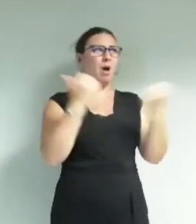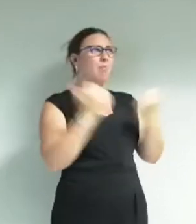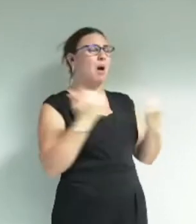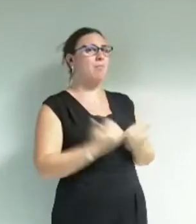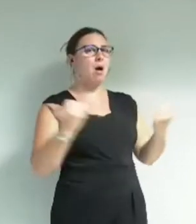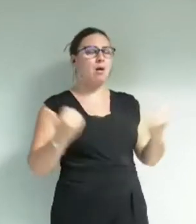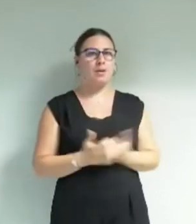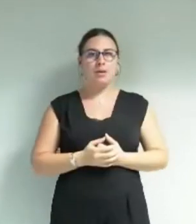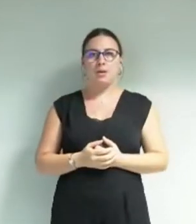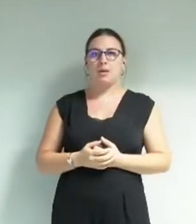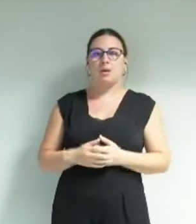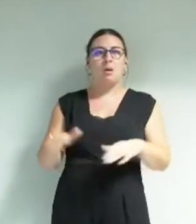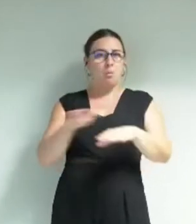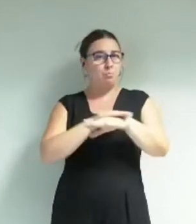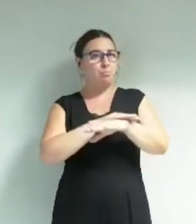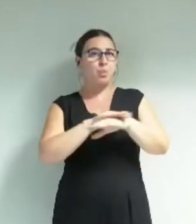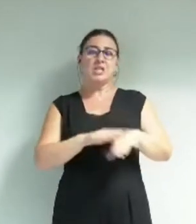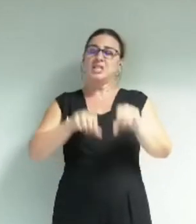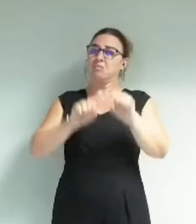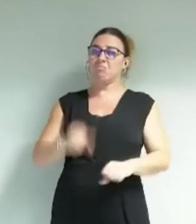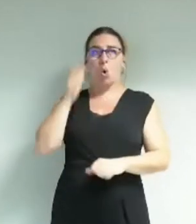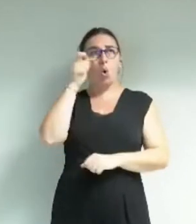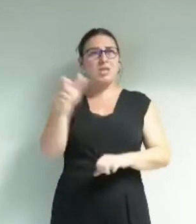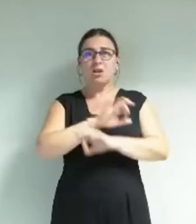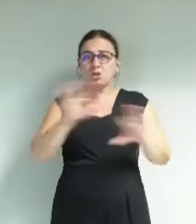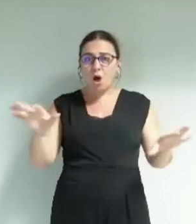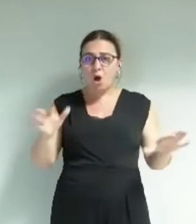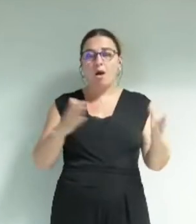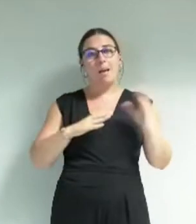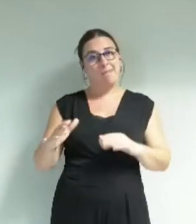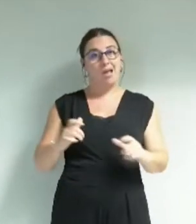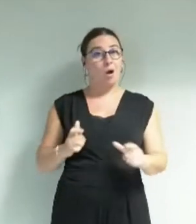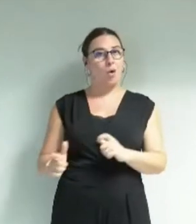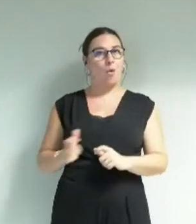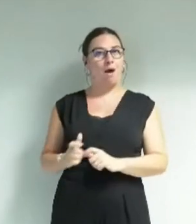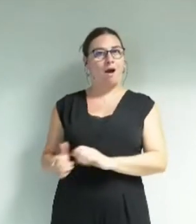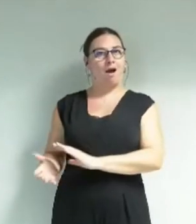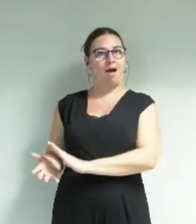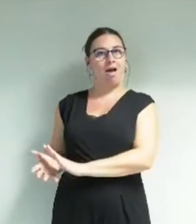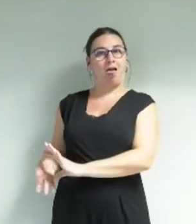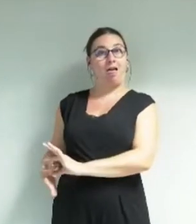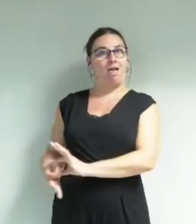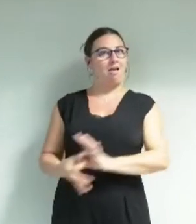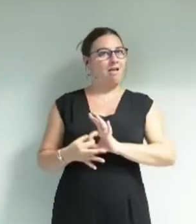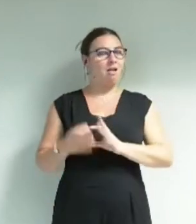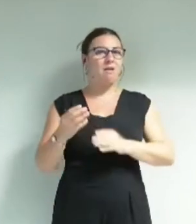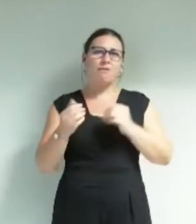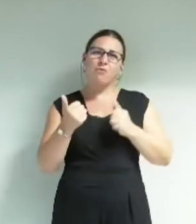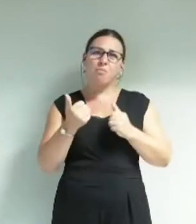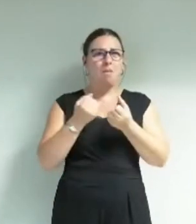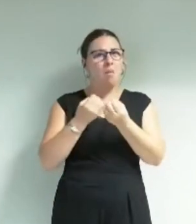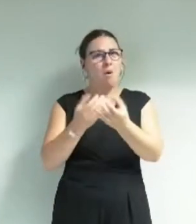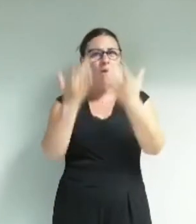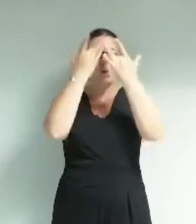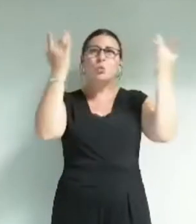Son politique clairement affirmée n'est cohérente, mais souvent copinage, patiemment vous avez mis à mal la culture pour